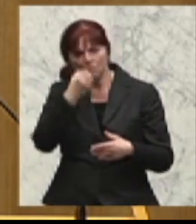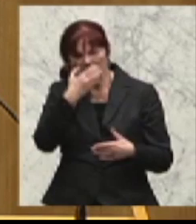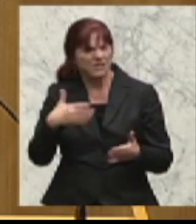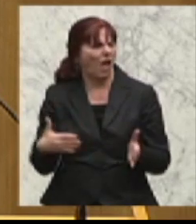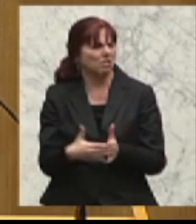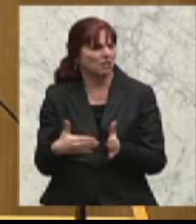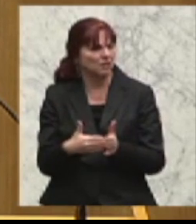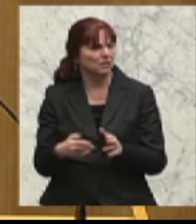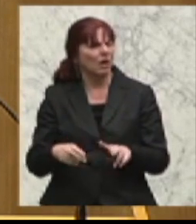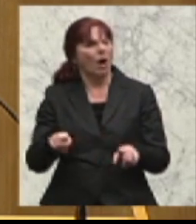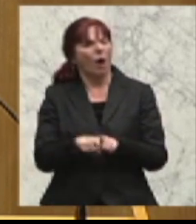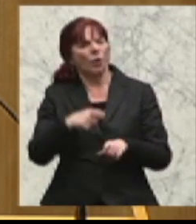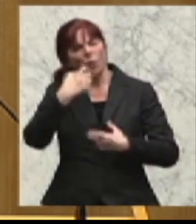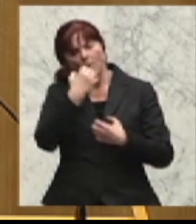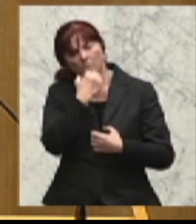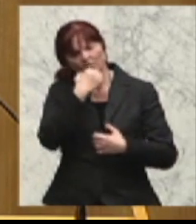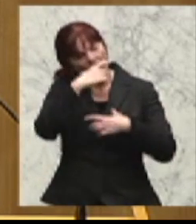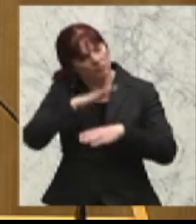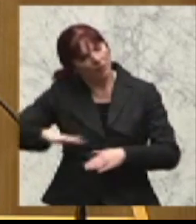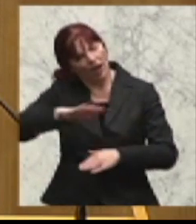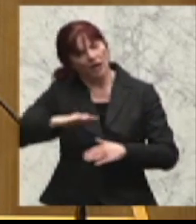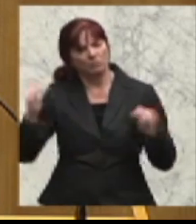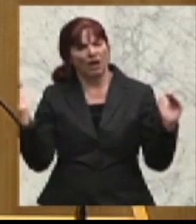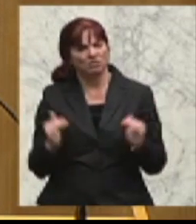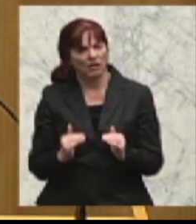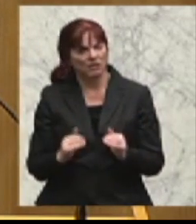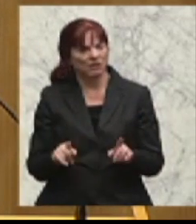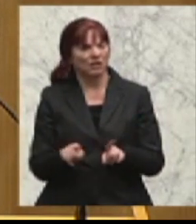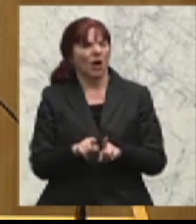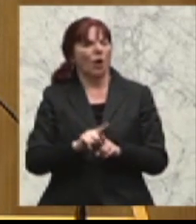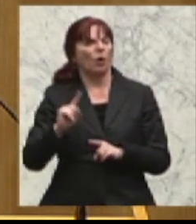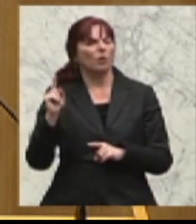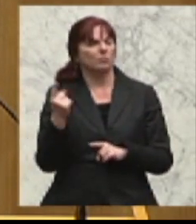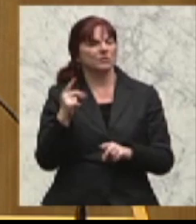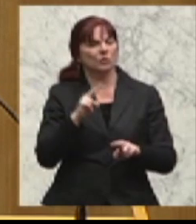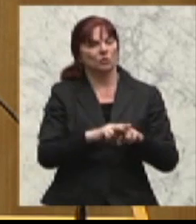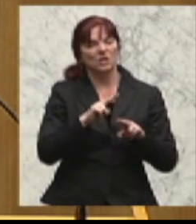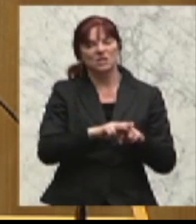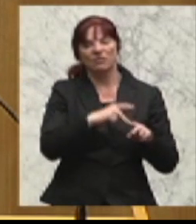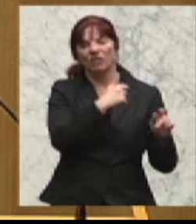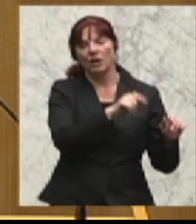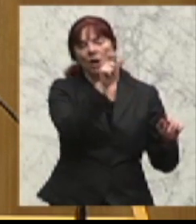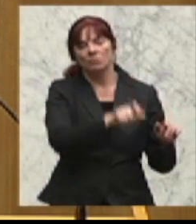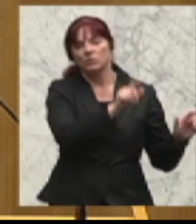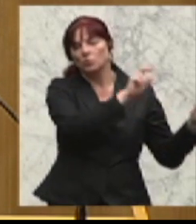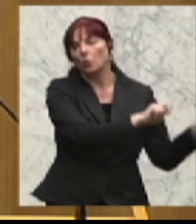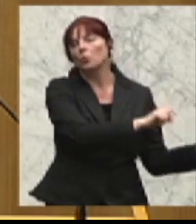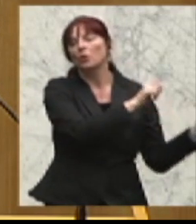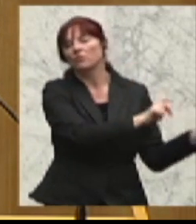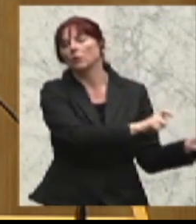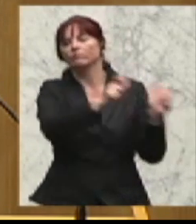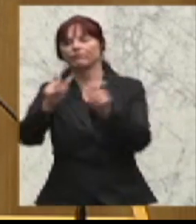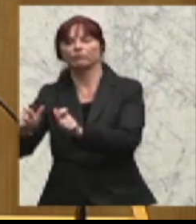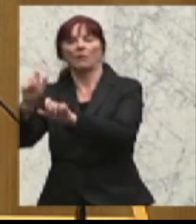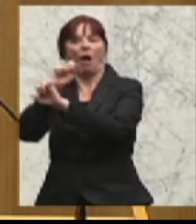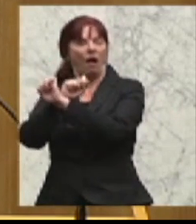Privatsphären beeinträchtigt wurden, insbesondere bei Visitierungen, bei Überstellungen in Arrestanstalten oder Arrestbereichen. Und schon